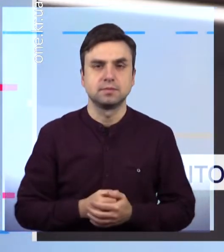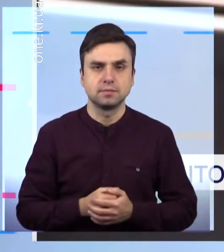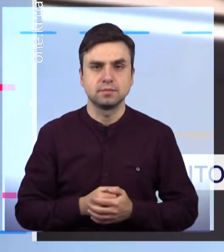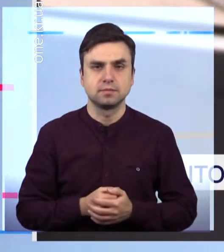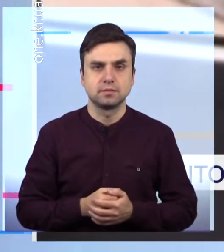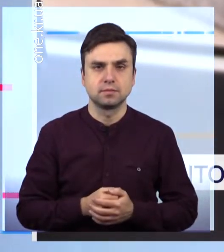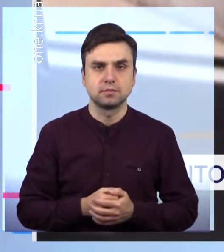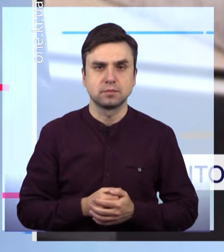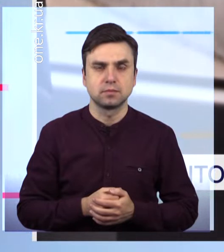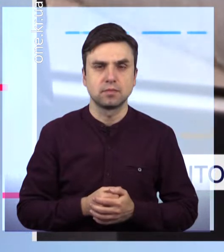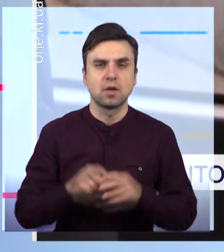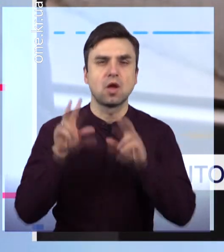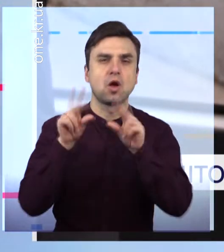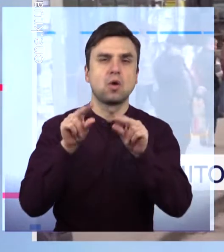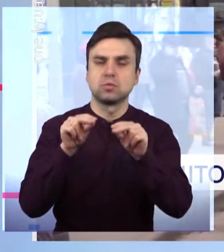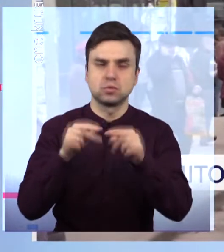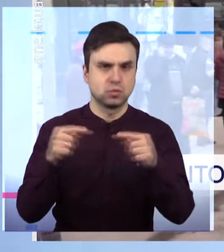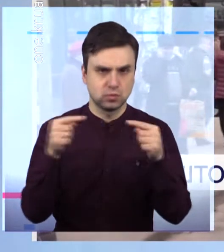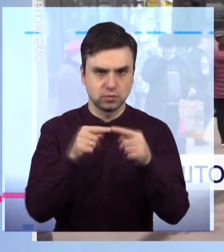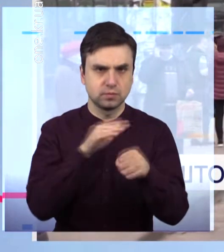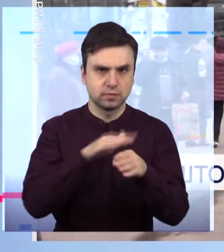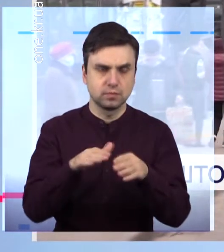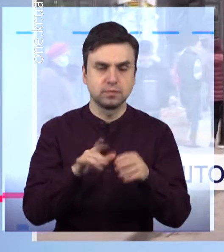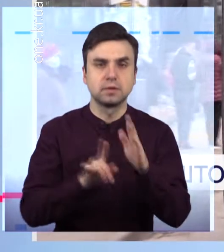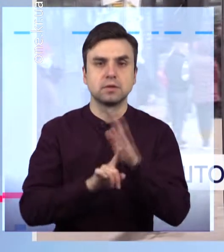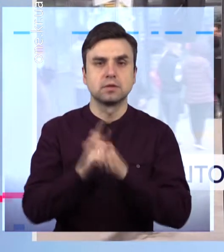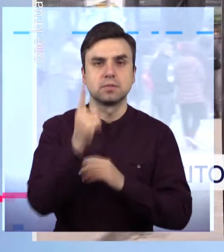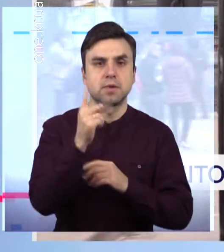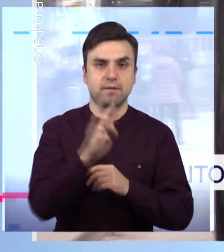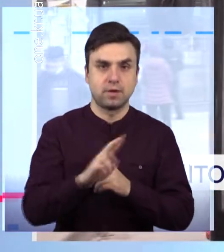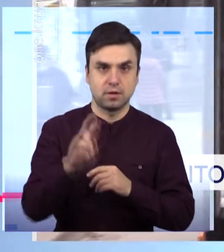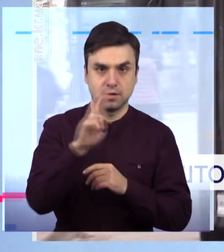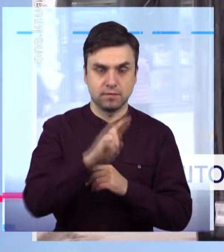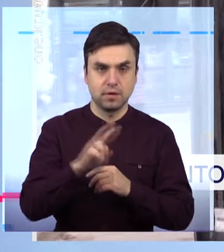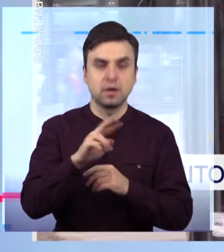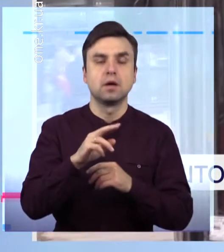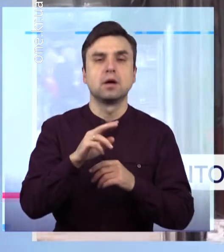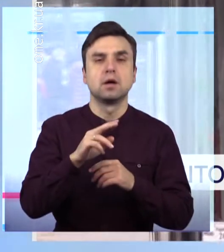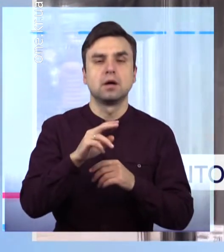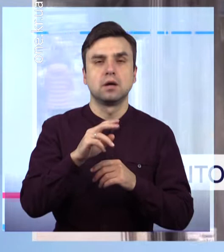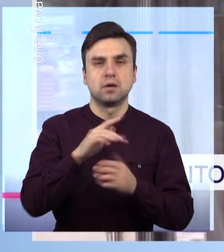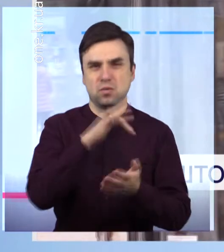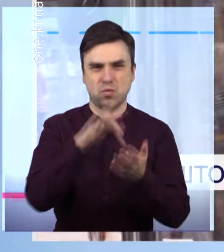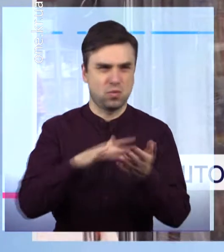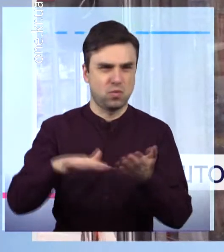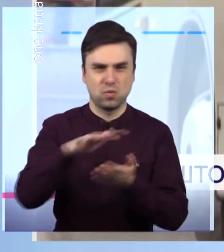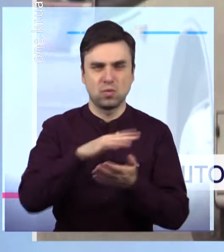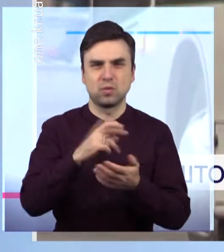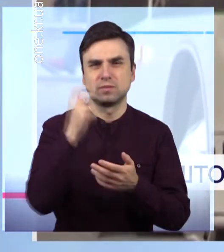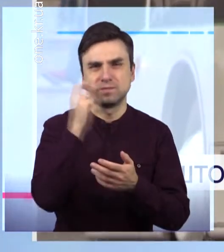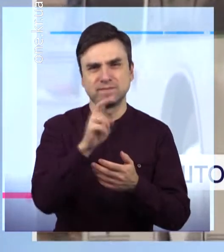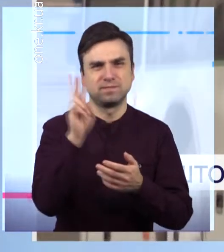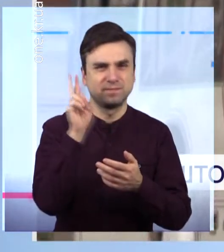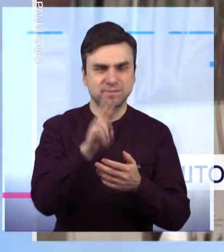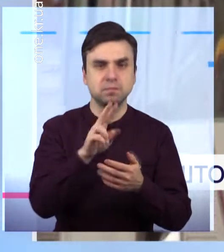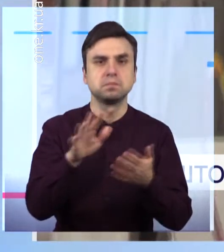обіцянки, а гарантії Вже з 1 січня безкоштовно у комунальному транспорті зможуть їздити лікарі, педагоги, соцпрацівники та